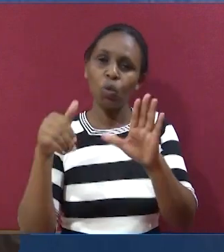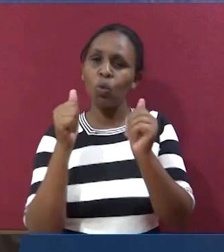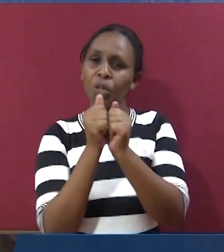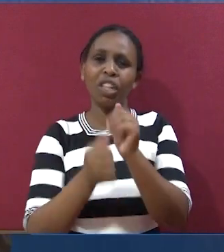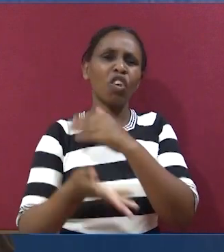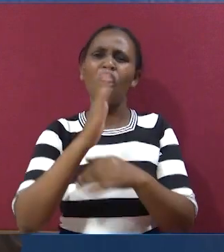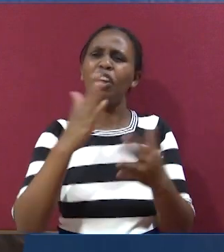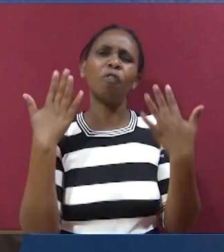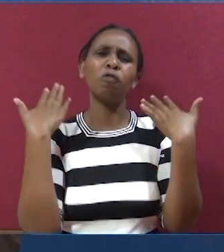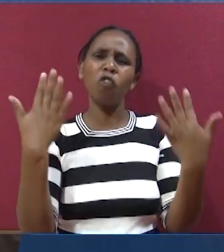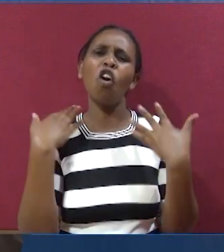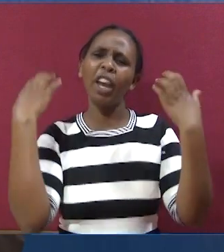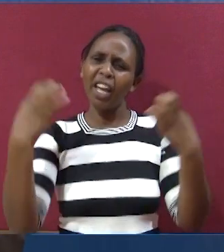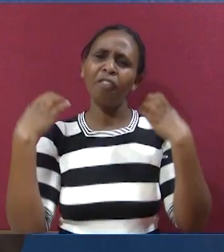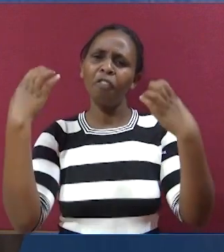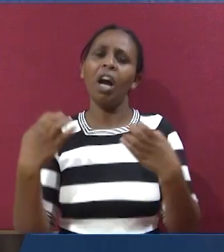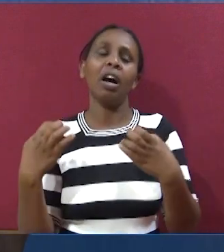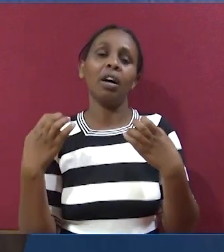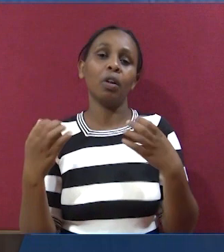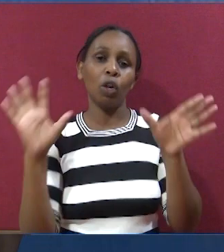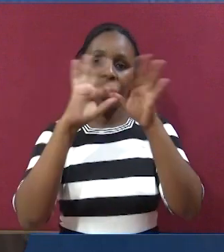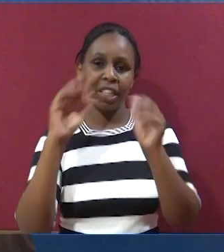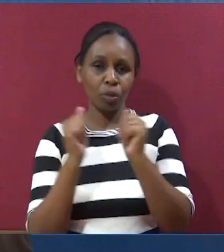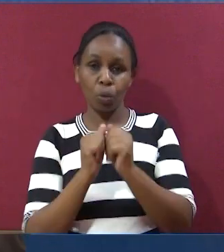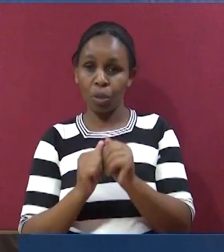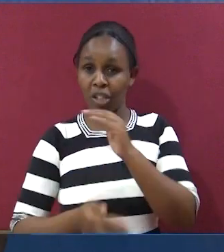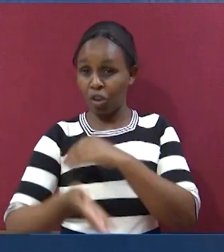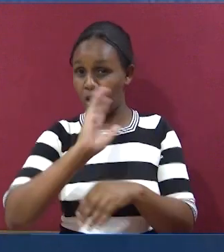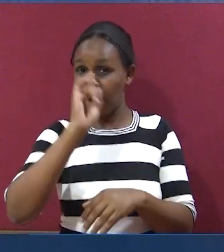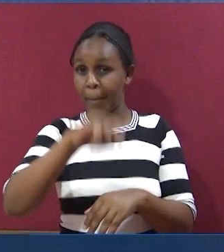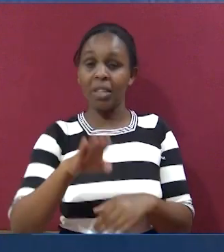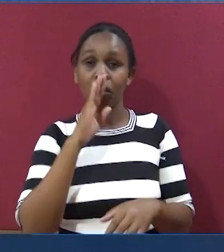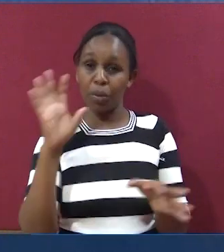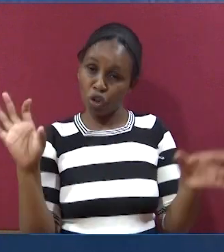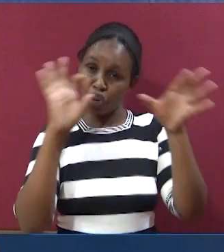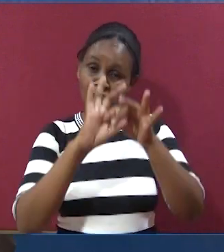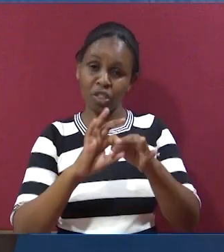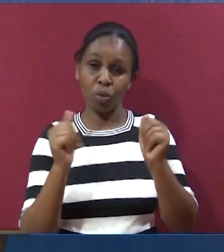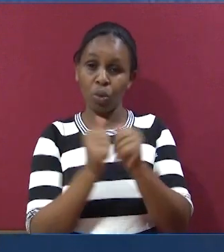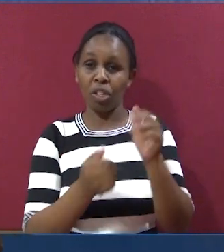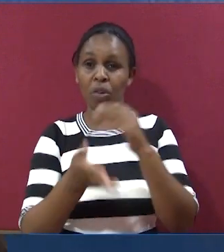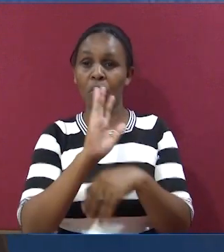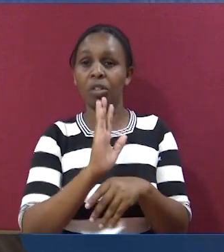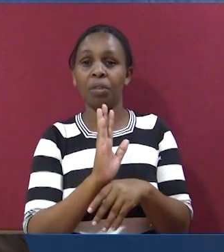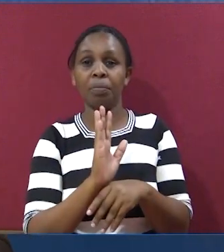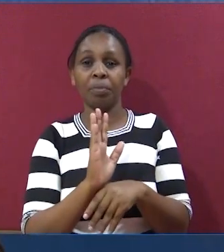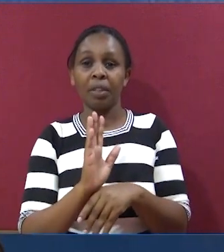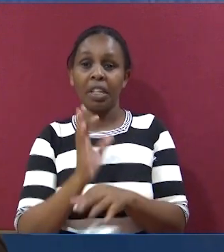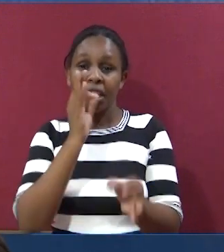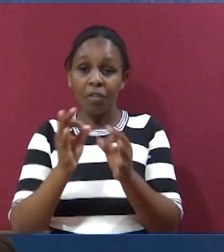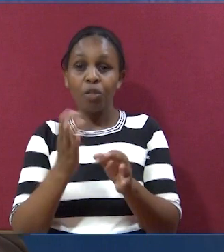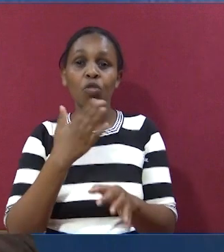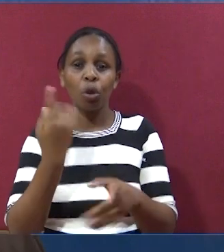na mungu, milele na milele. Our connection with God, should be strong enough, so that we may win in this journey.